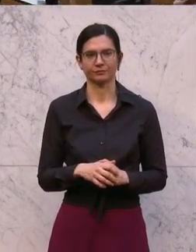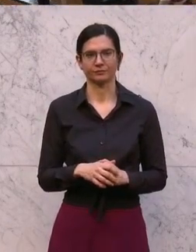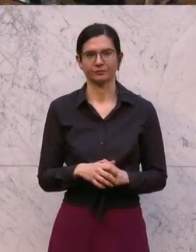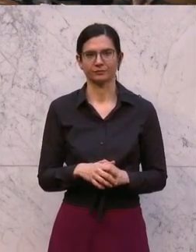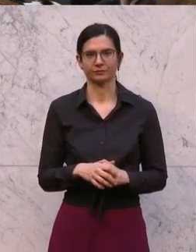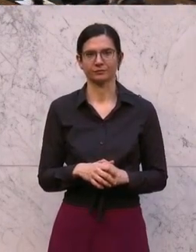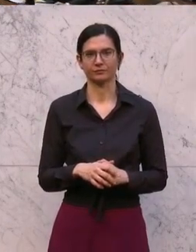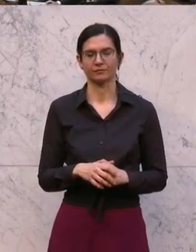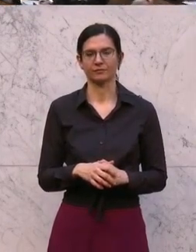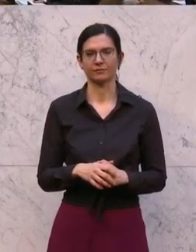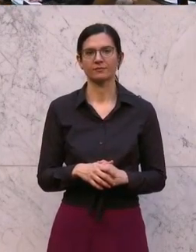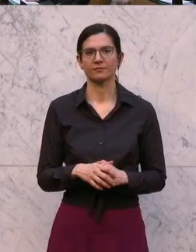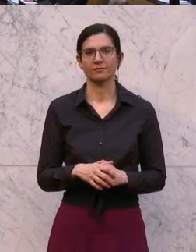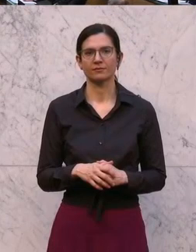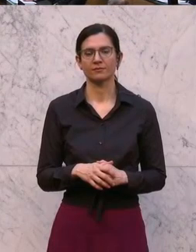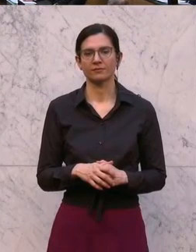erlebt.